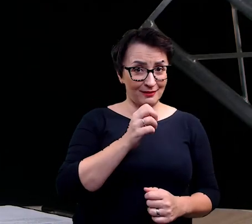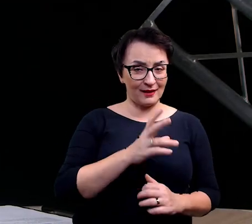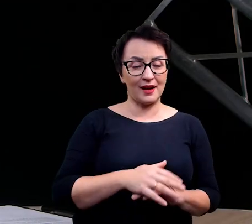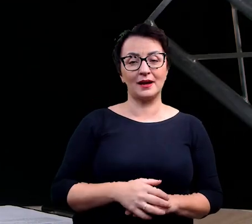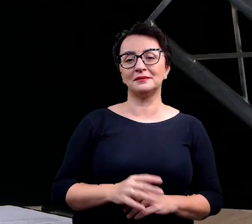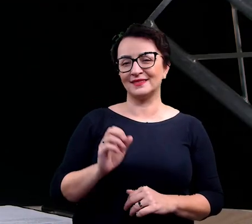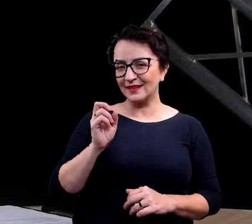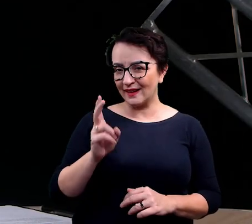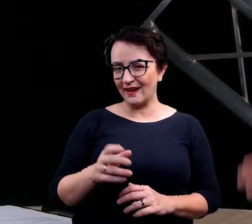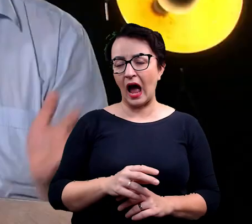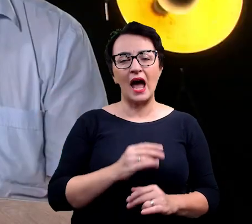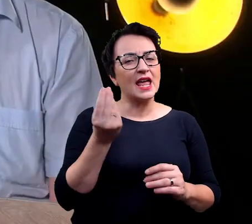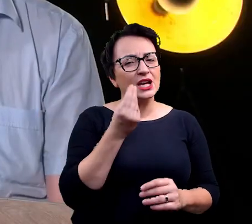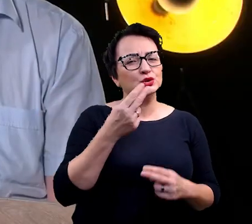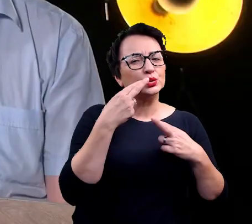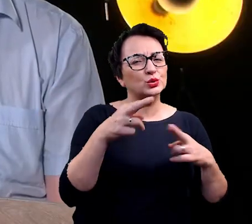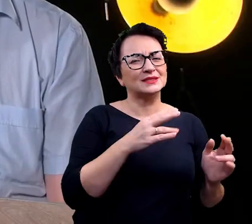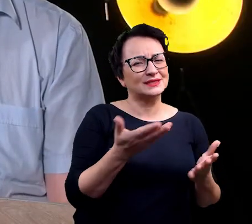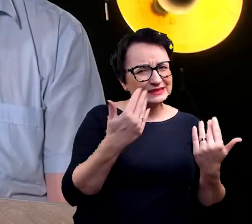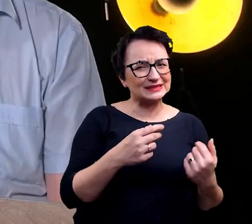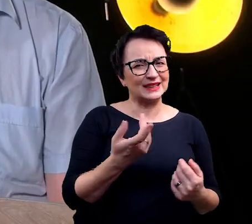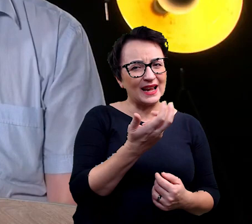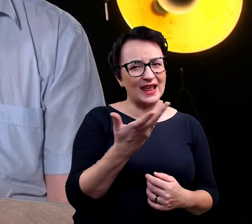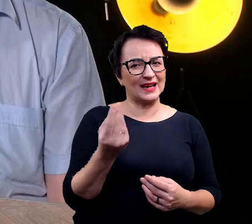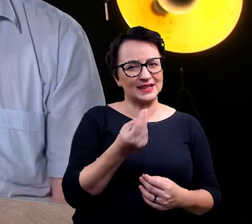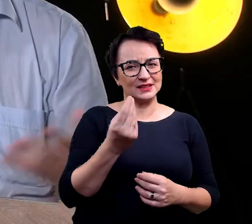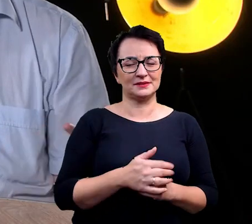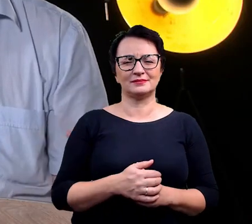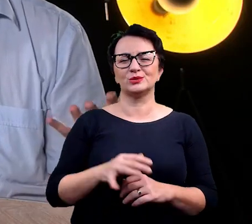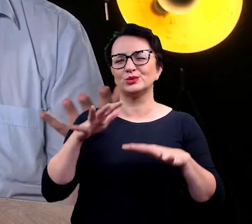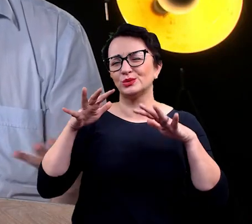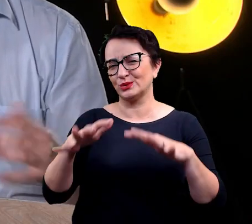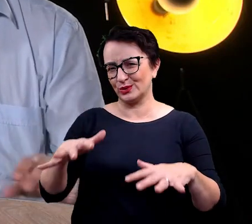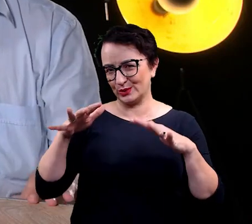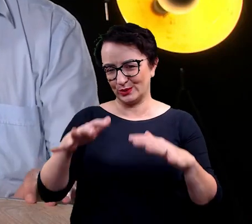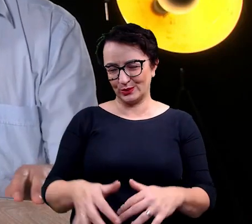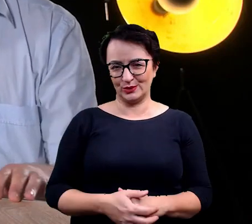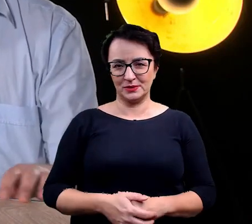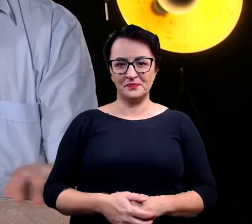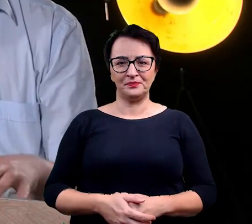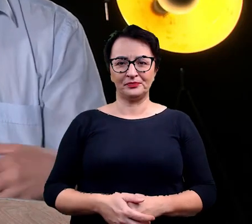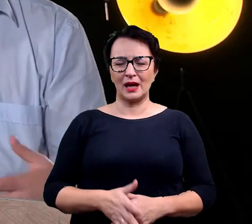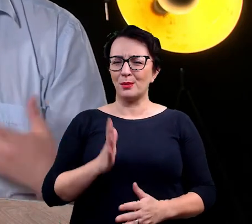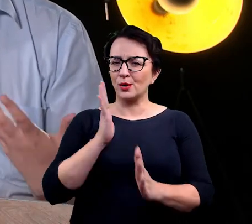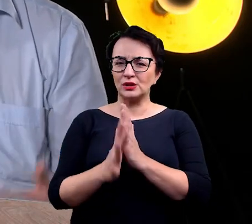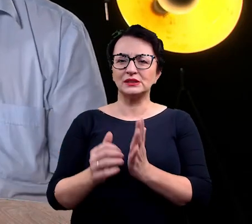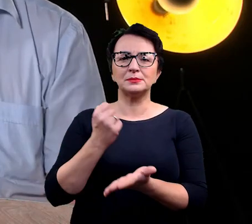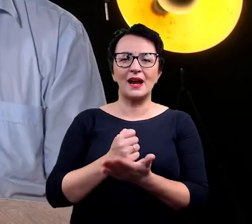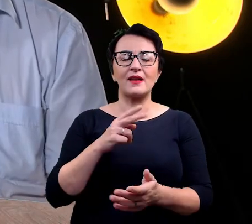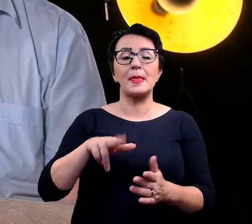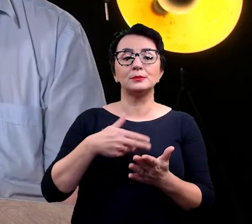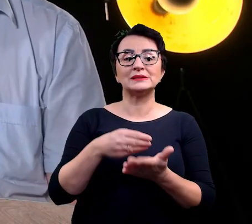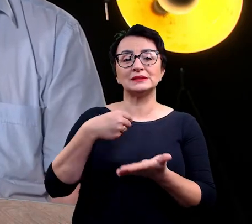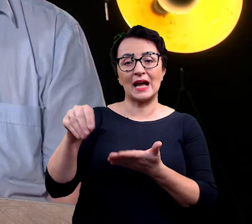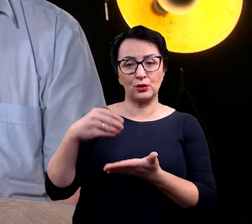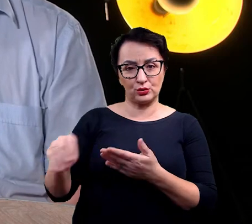różnice? Jest mnóstwo. No, kilka możesz nam tutaj przytoczyć ciekawych proste sprawy, jak robienie zakupów na przykład.